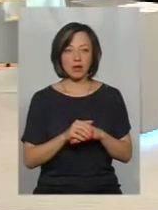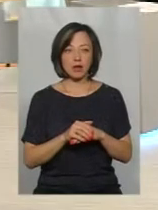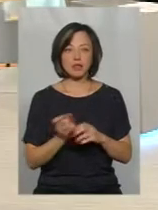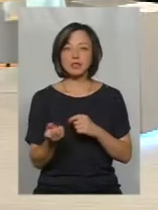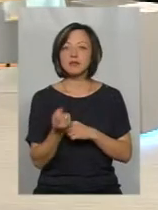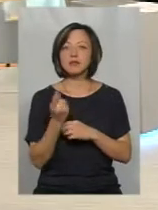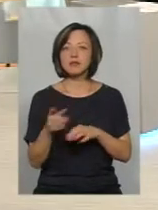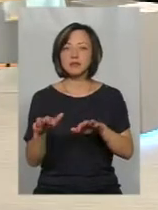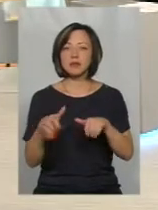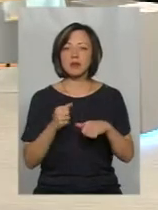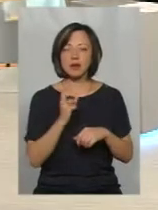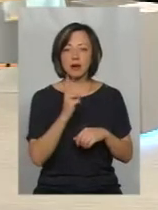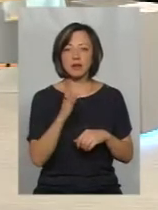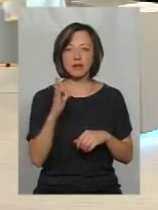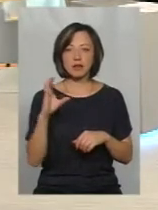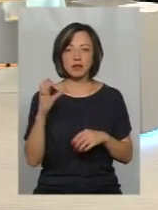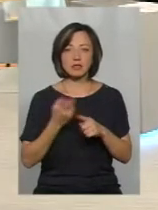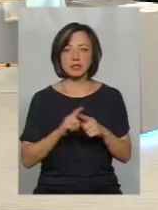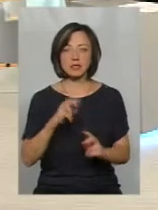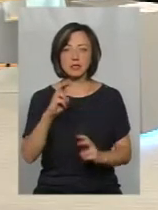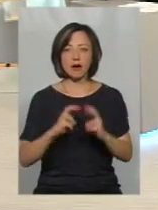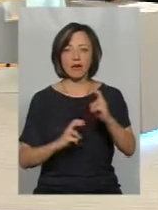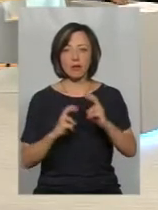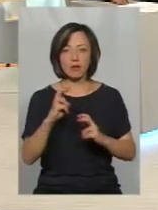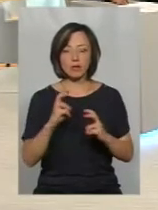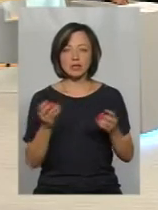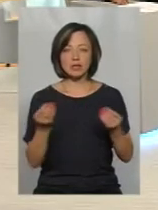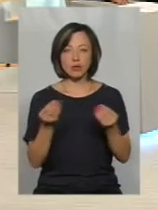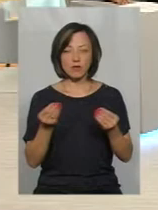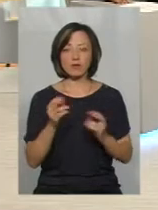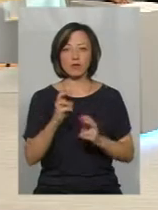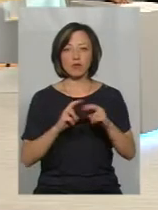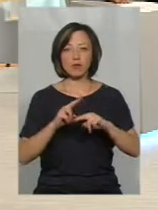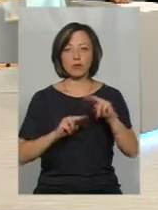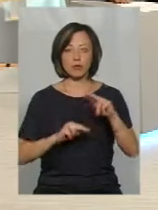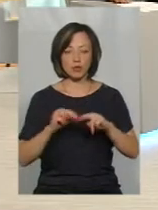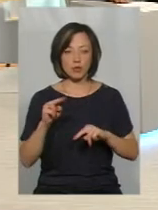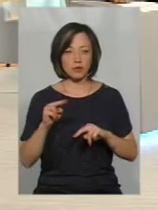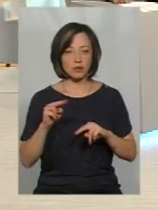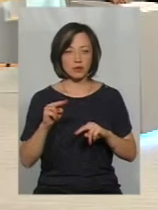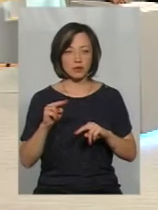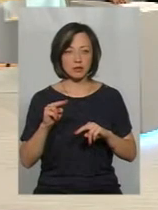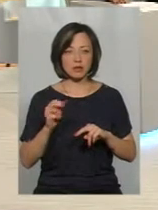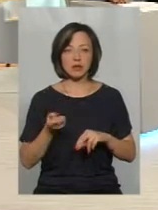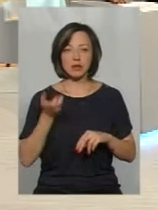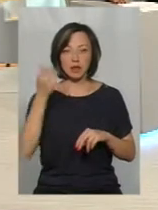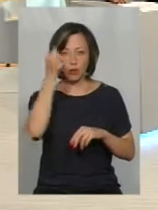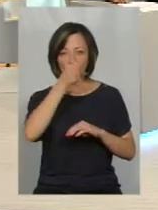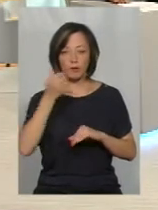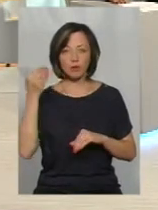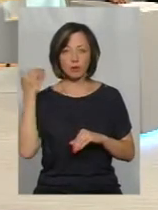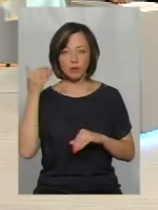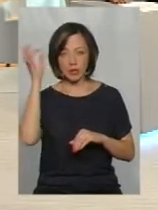забираєте? КВС – це завод, зерновий завод, який побудований декілька років тому,